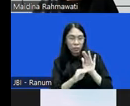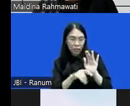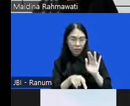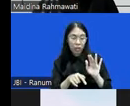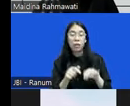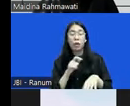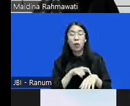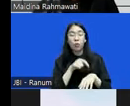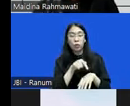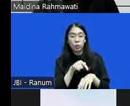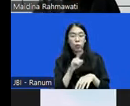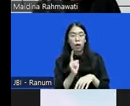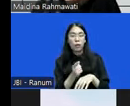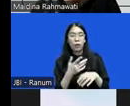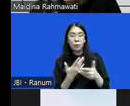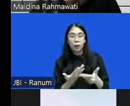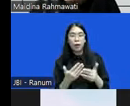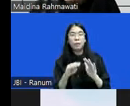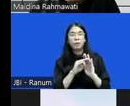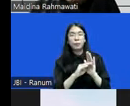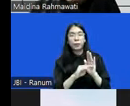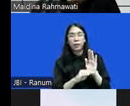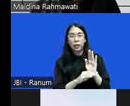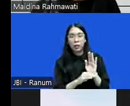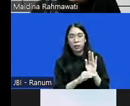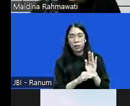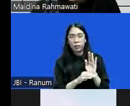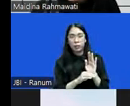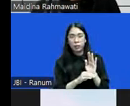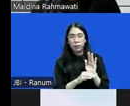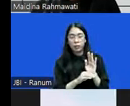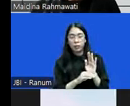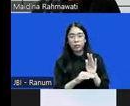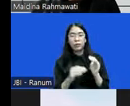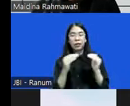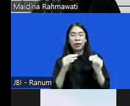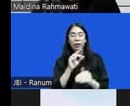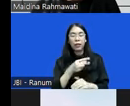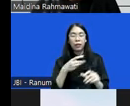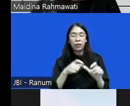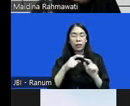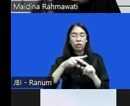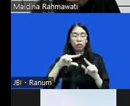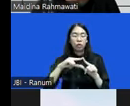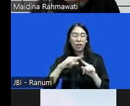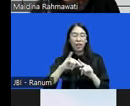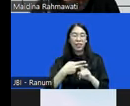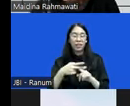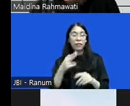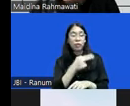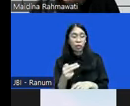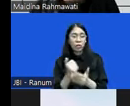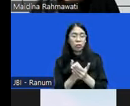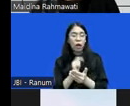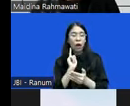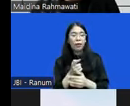terjadilah di dalam kebijakan keadaan restoratif di Indonesia bahwa ada miskonsepsi di awal gitu